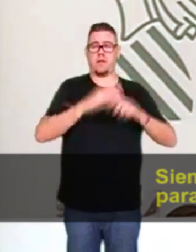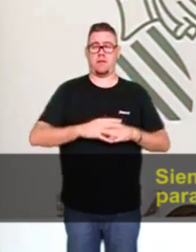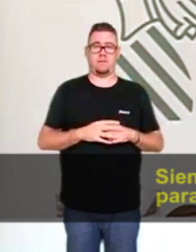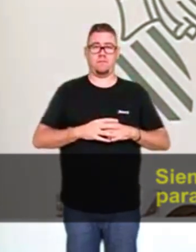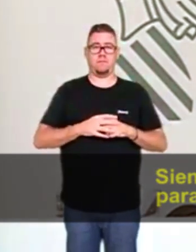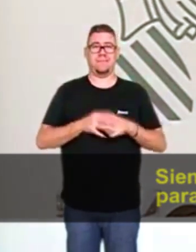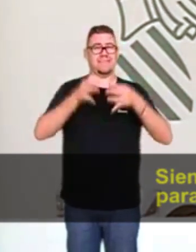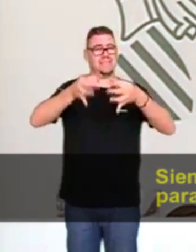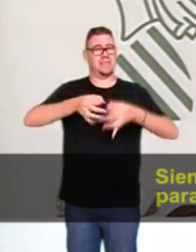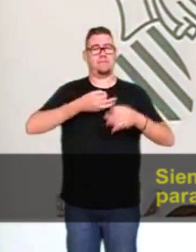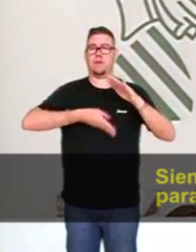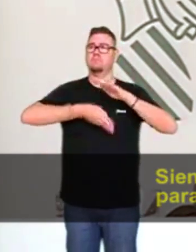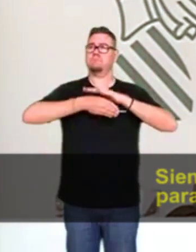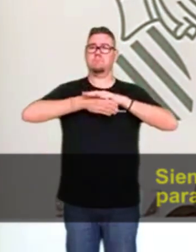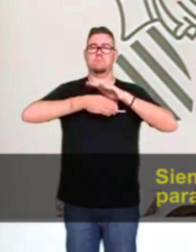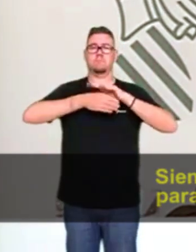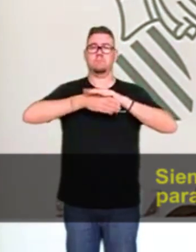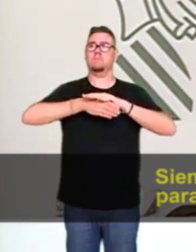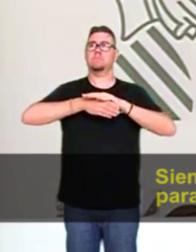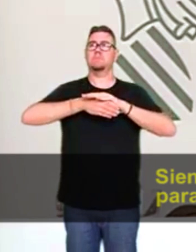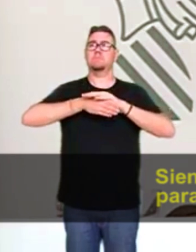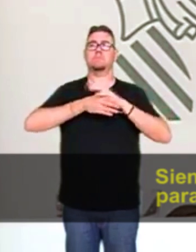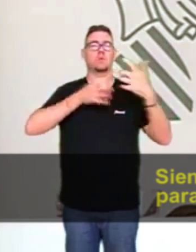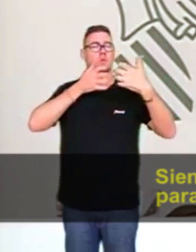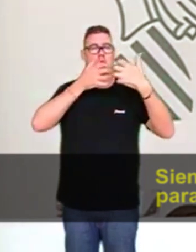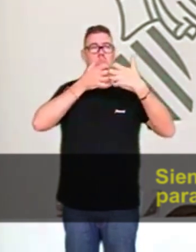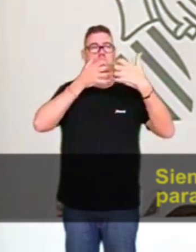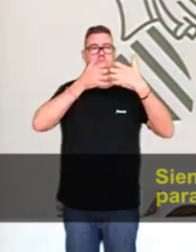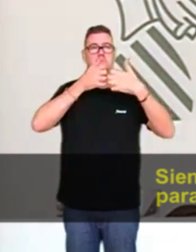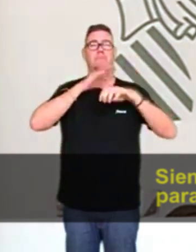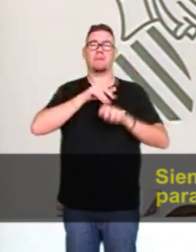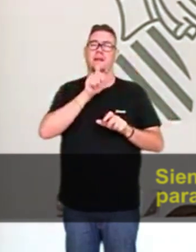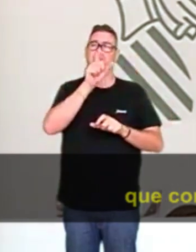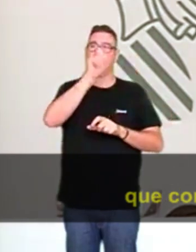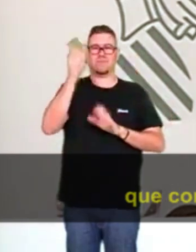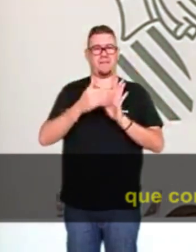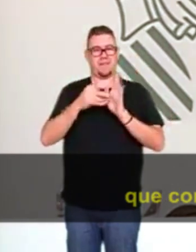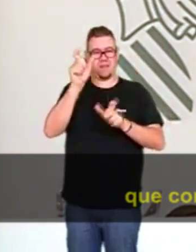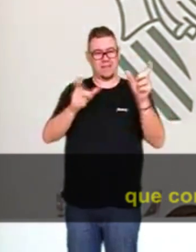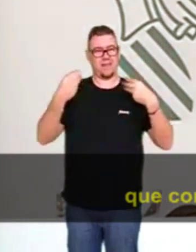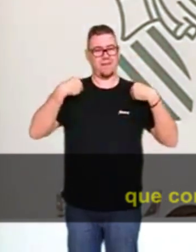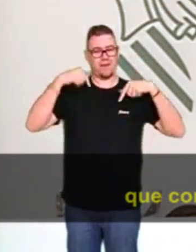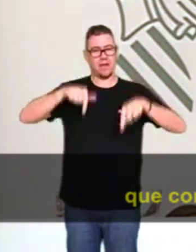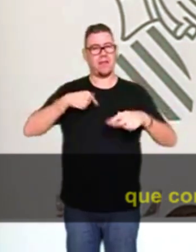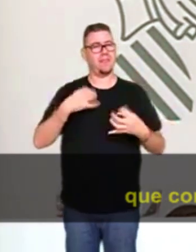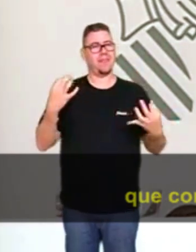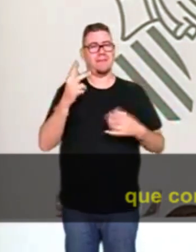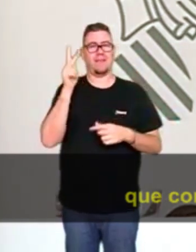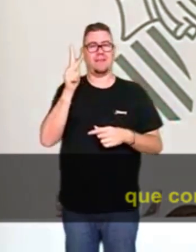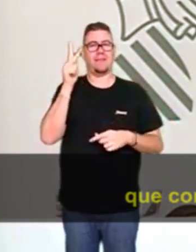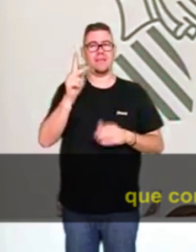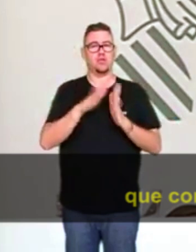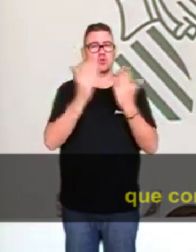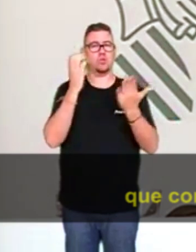Sempre anem a mantenir aquesta lluita per a que els valencians i valencianes tinguem els drets que